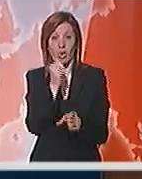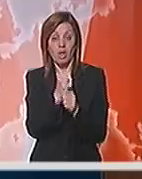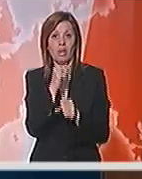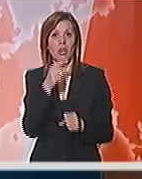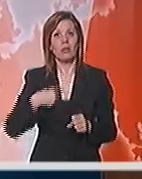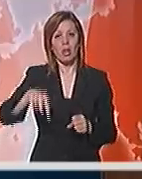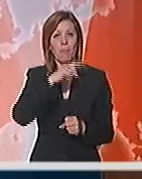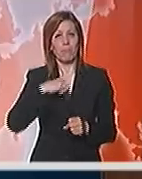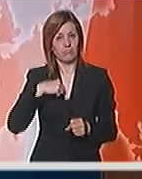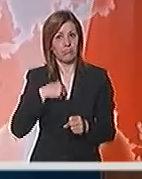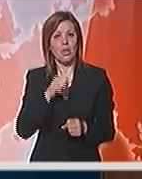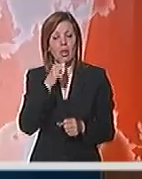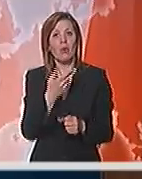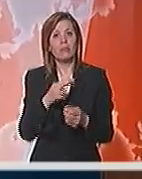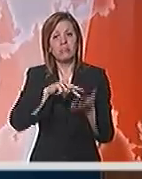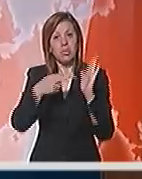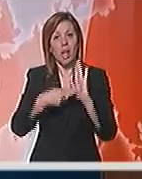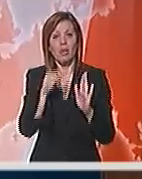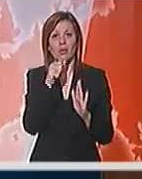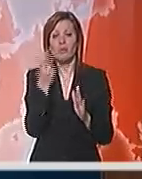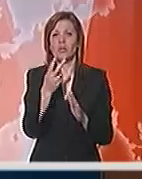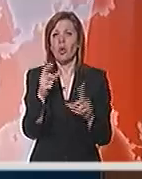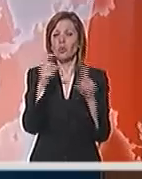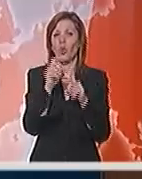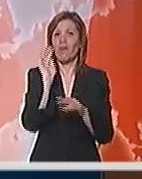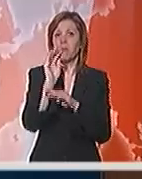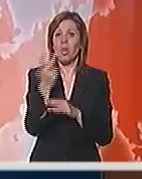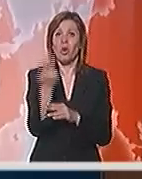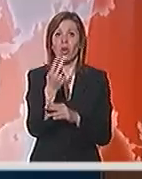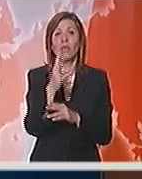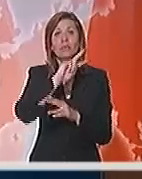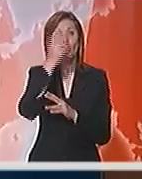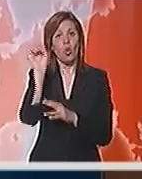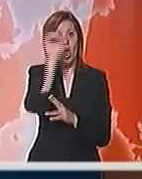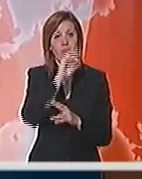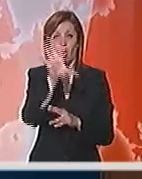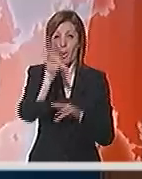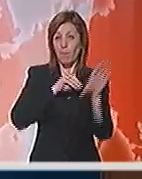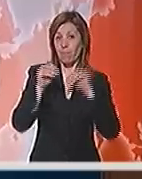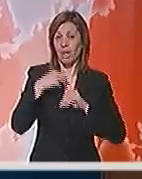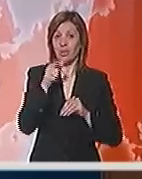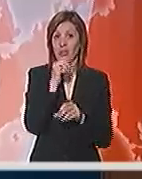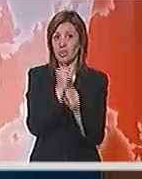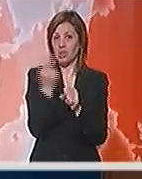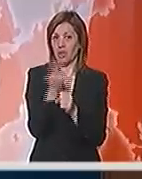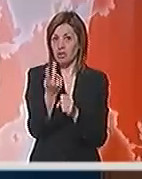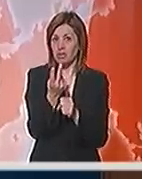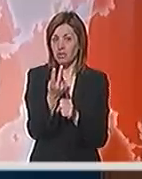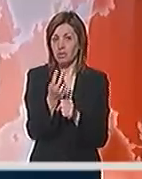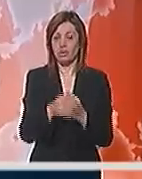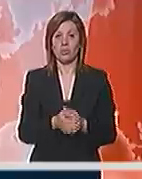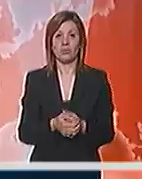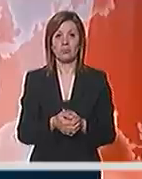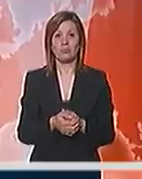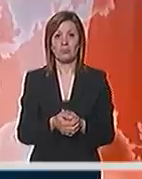da nam je u planu i formiranje Dunavskog birova po uzoru onom koji imaju drugi evropski gradovi na Dunavskim tokovima.